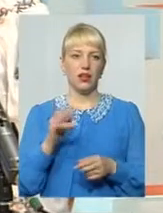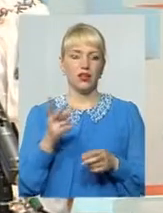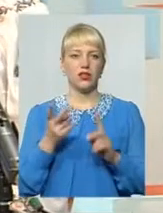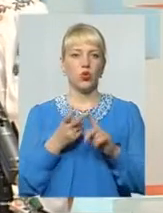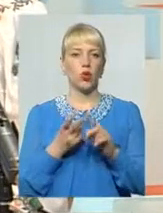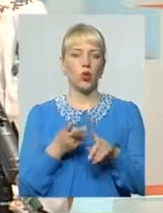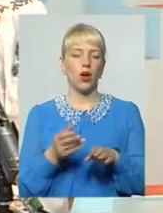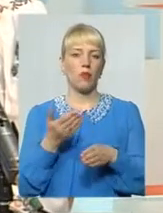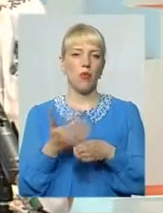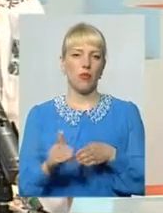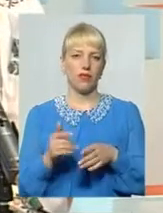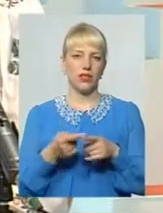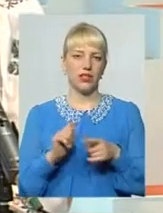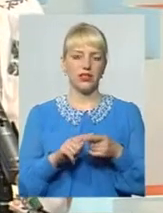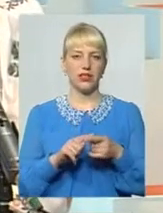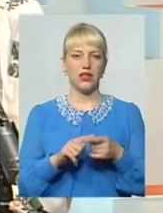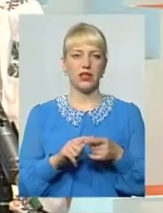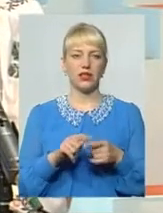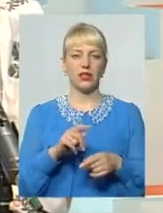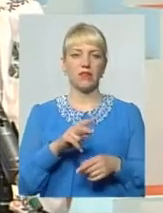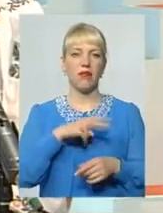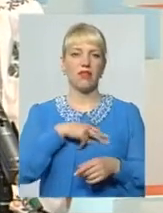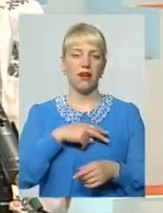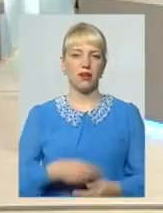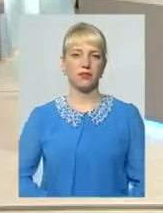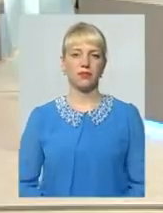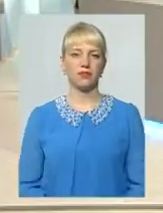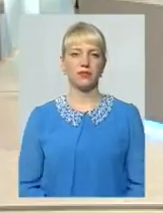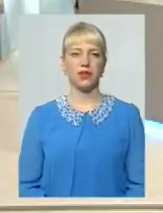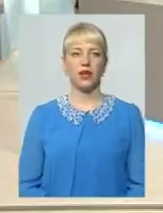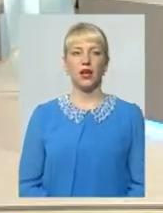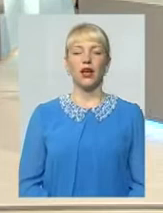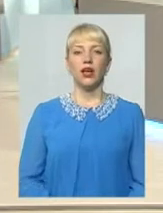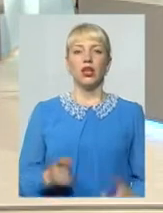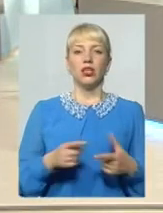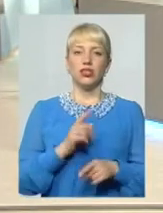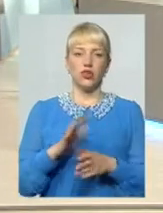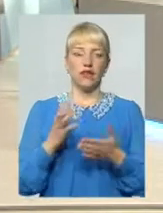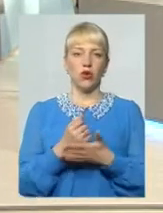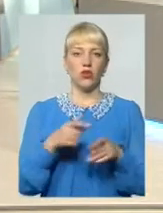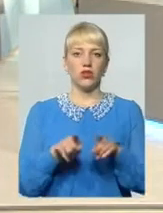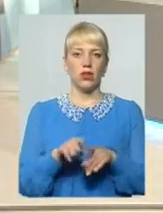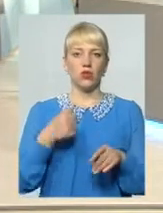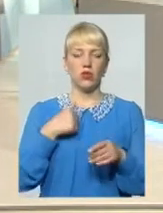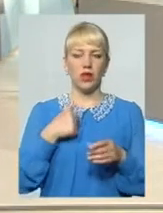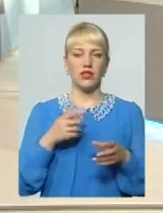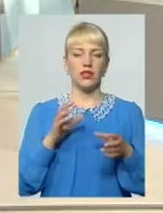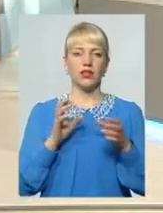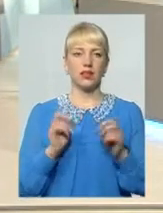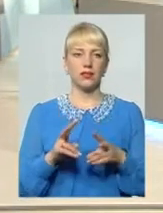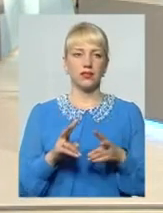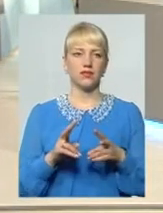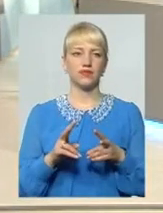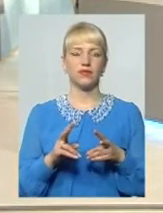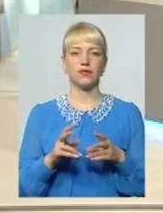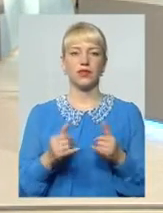друга половинка, друга сторона цієї медалі Чи не виходить в нас ось ось замкнути коло, не виходить,